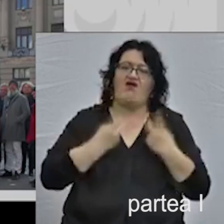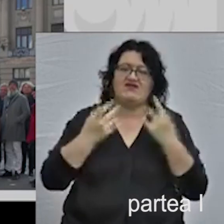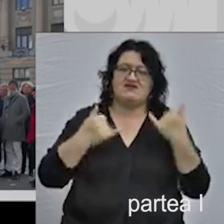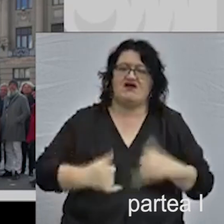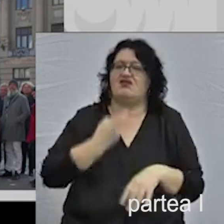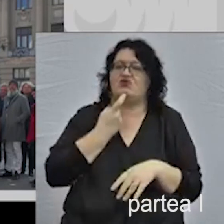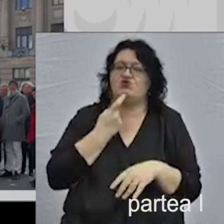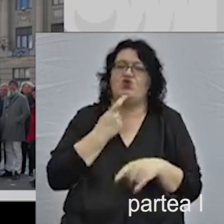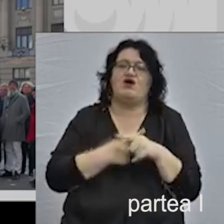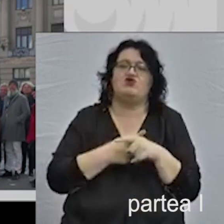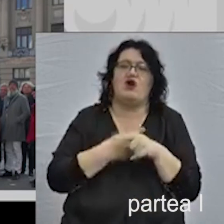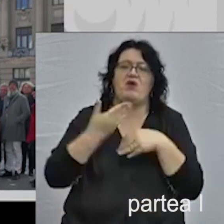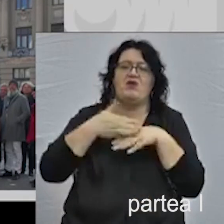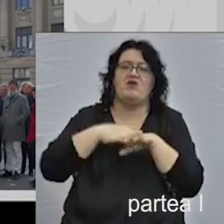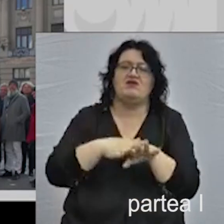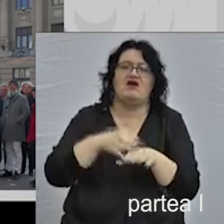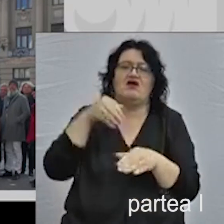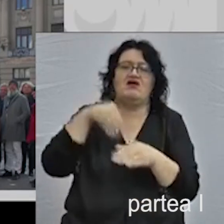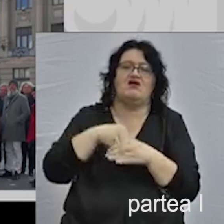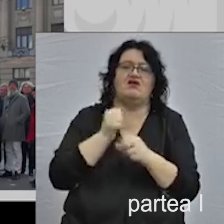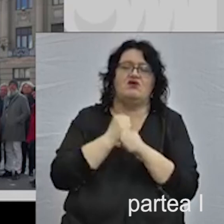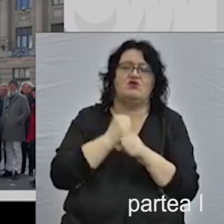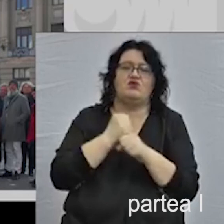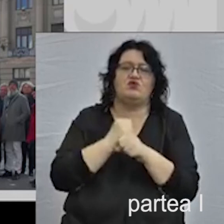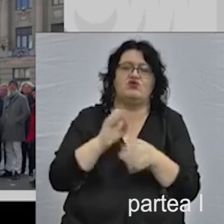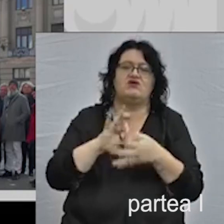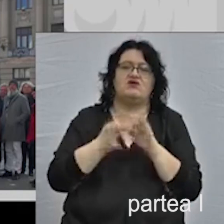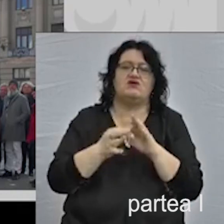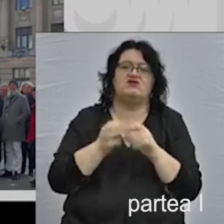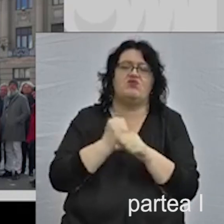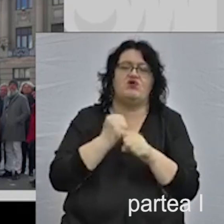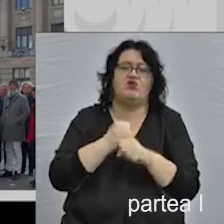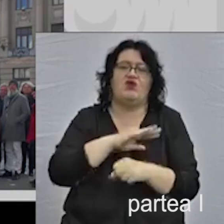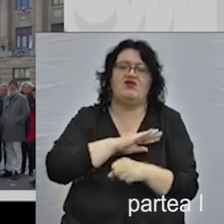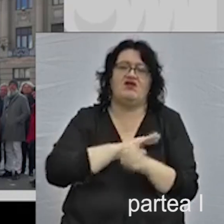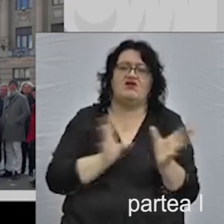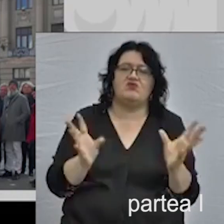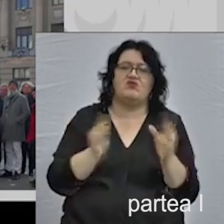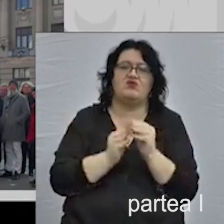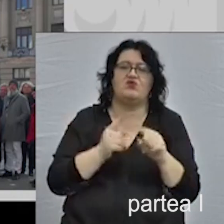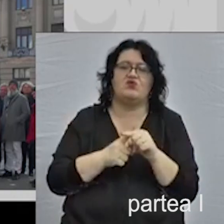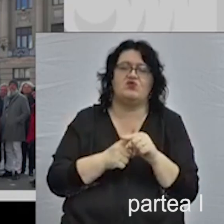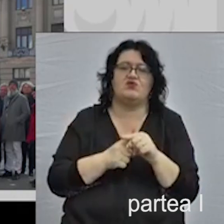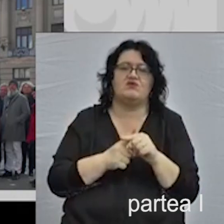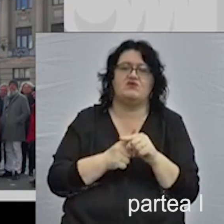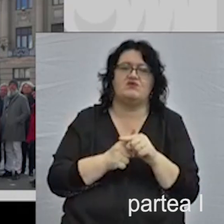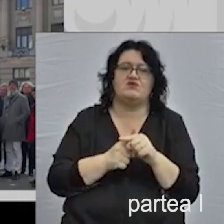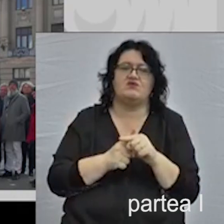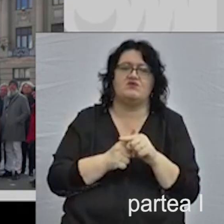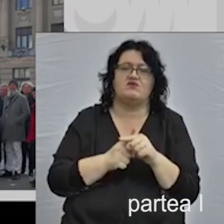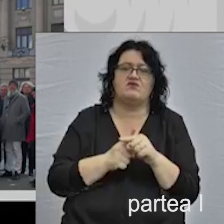și am implementat conceptul de workshop, adică un workshop combinat cu un